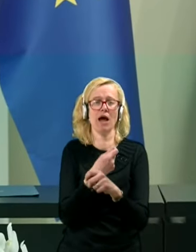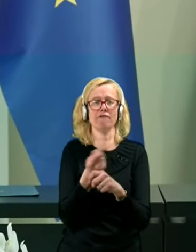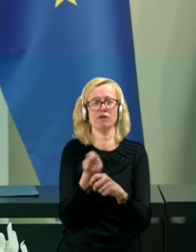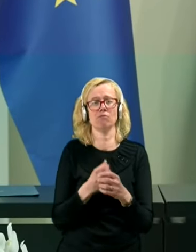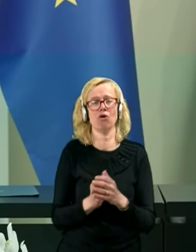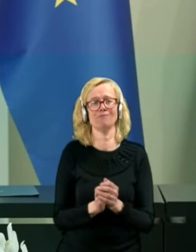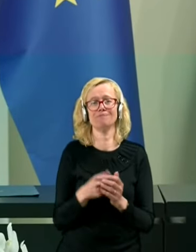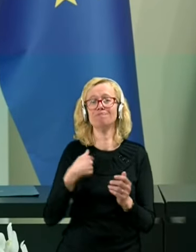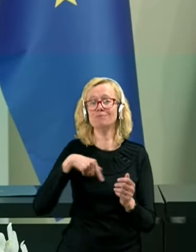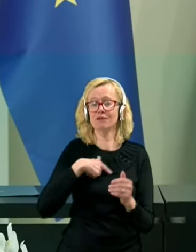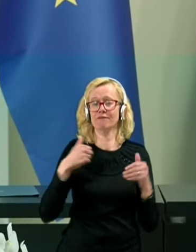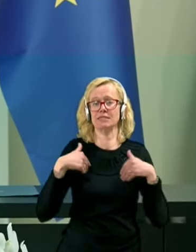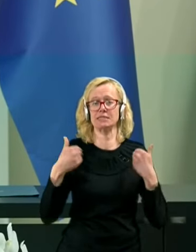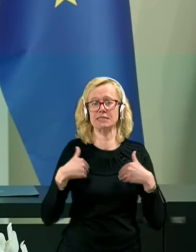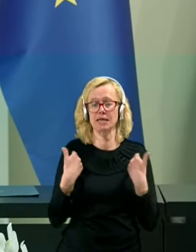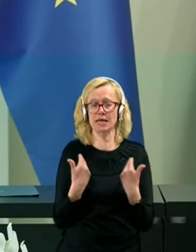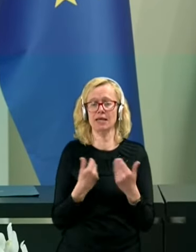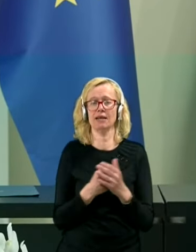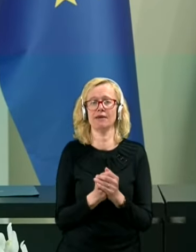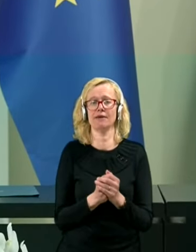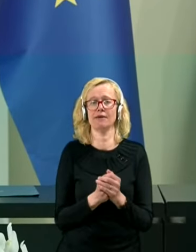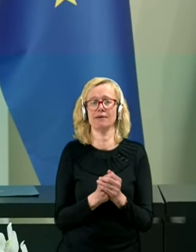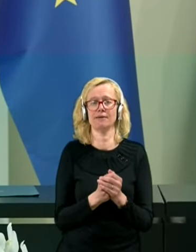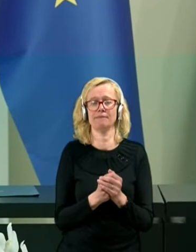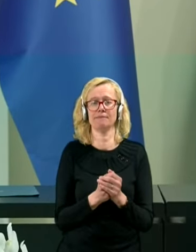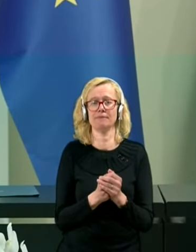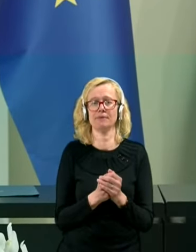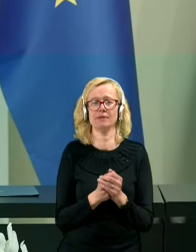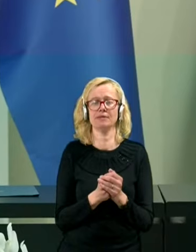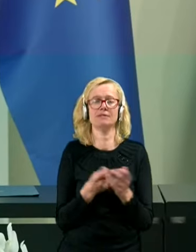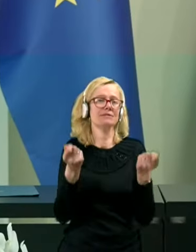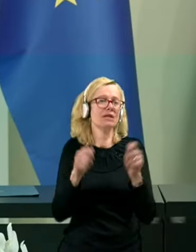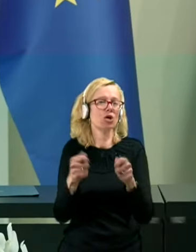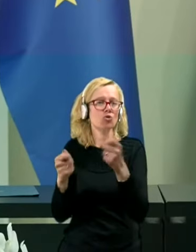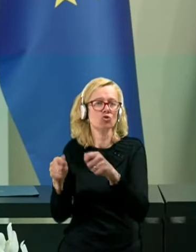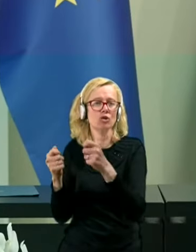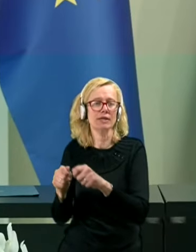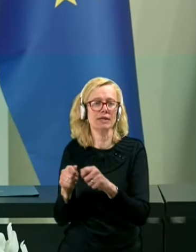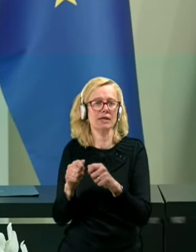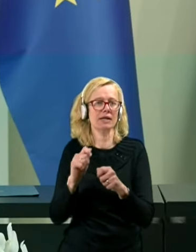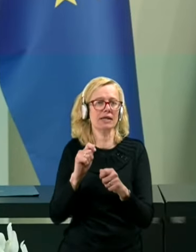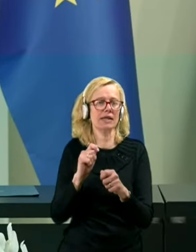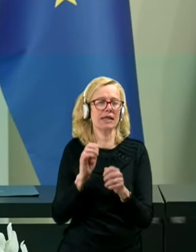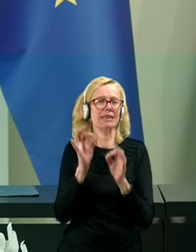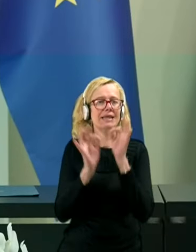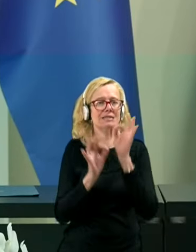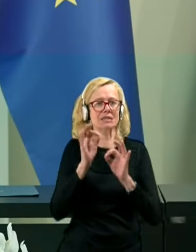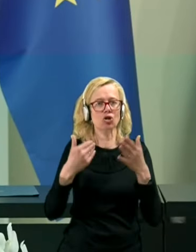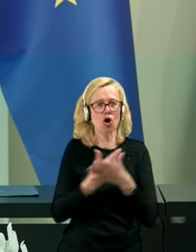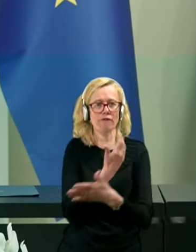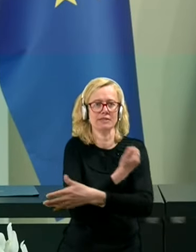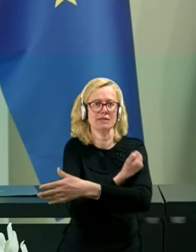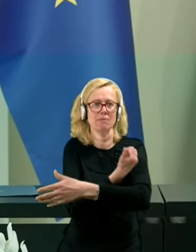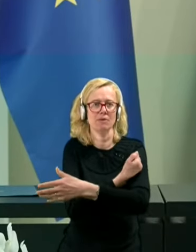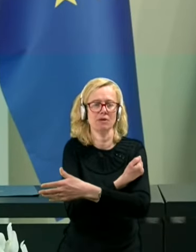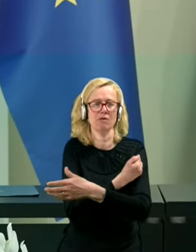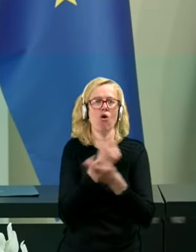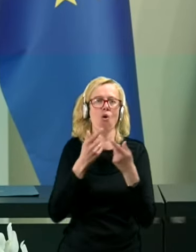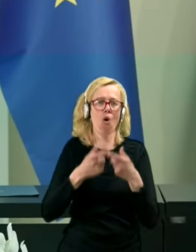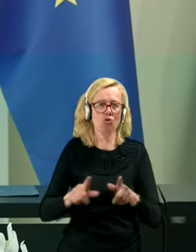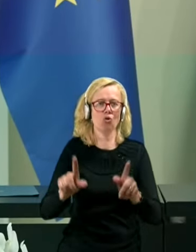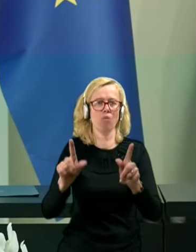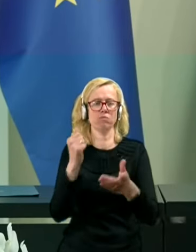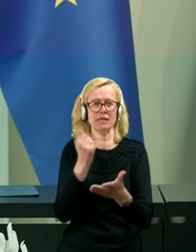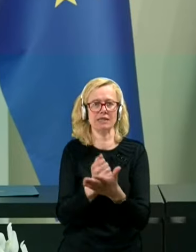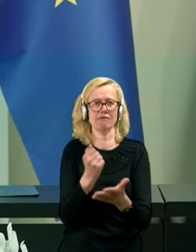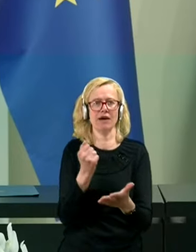Veseli smo zaključenih testiranj novih cepiv od obritve, do